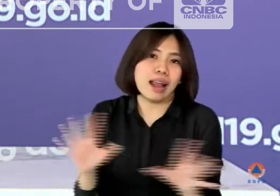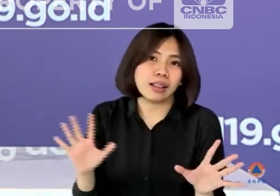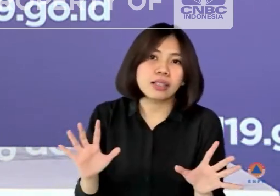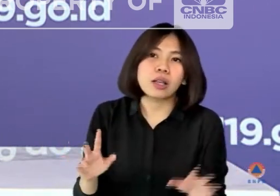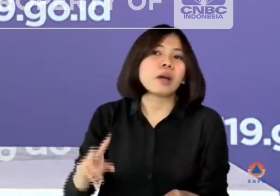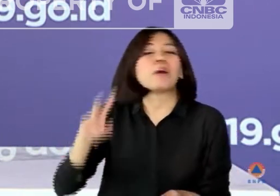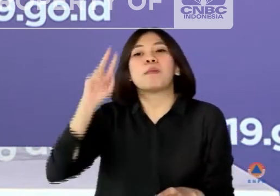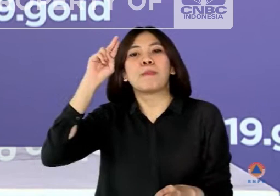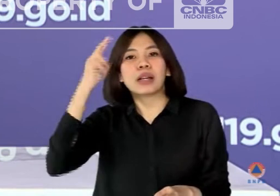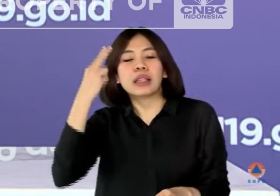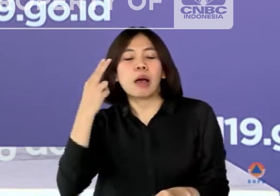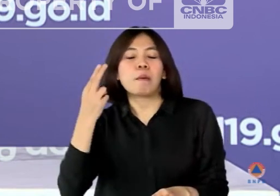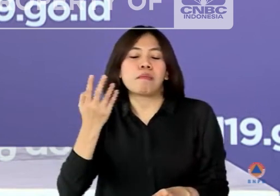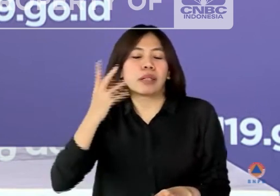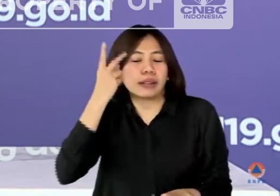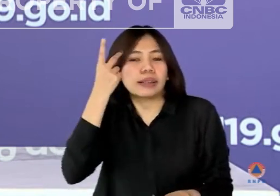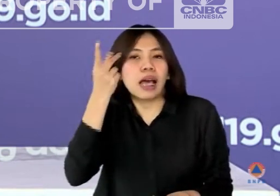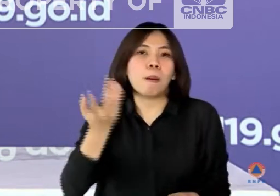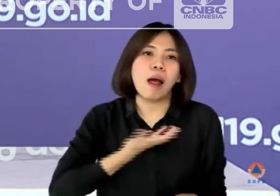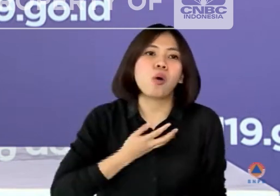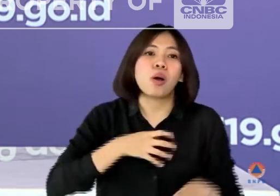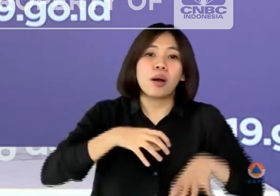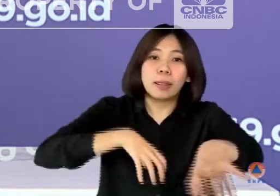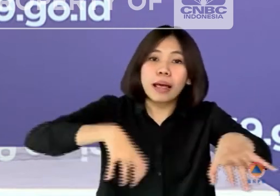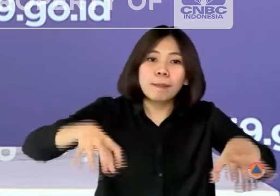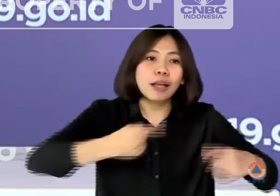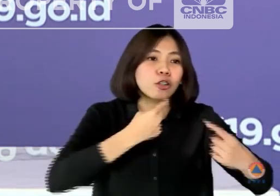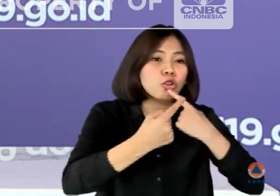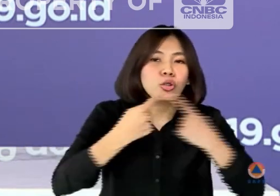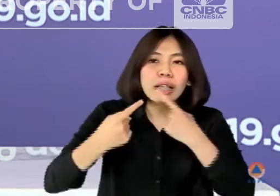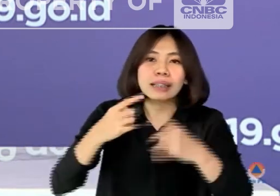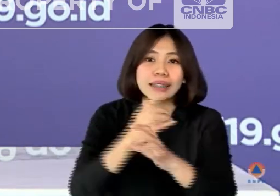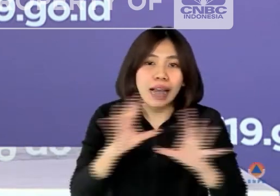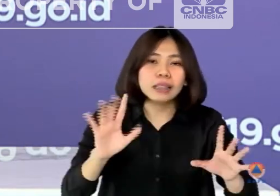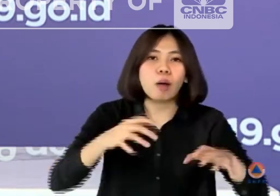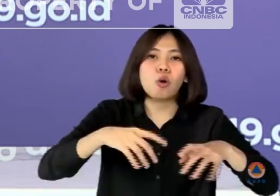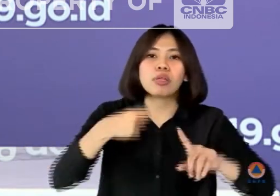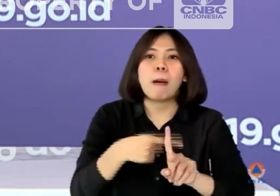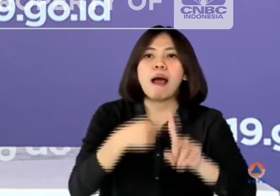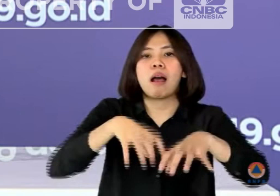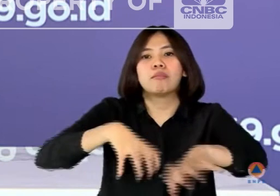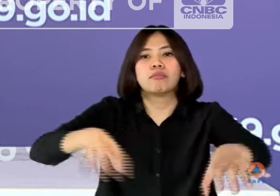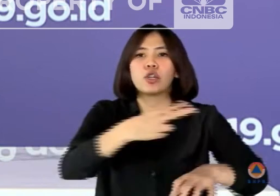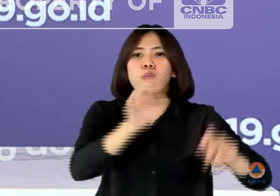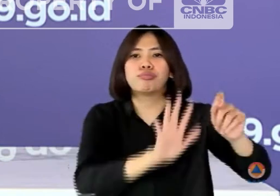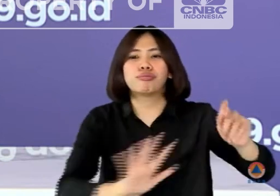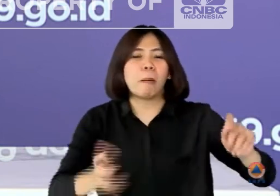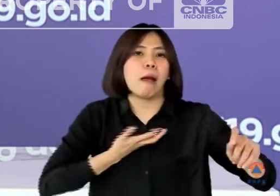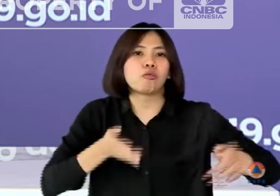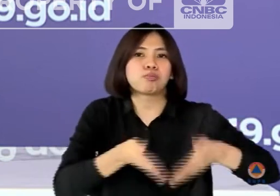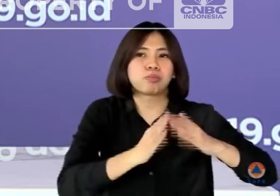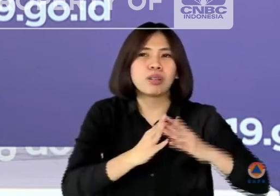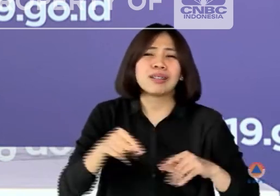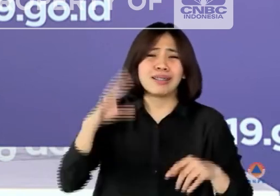berupaya memperluas fasilitas ini ke berbagai daerah lainnya. Kita tahu bahwa keadaan saat